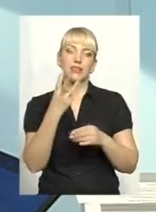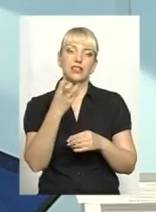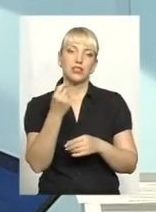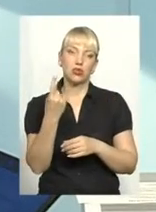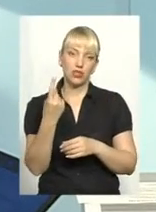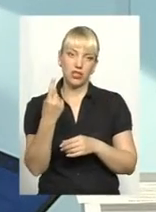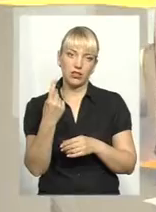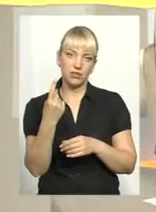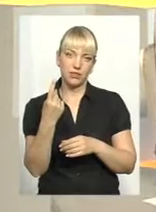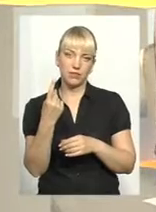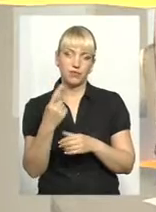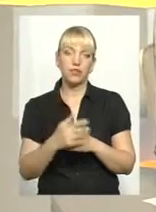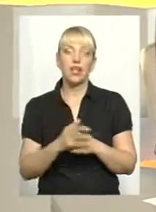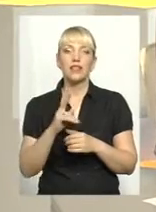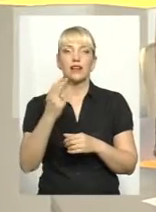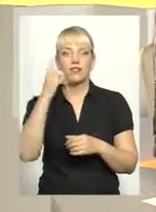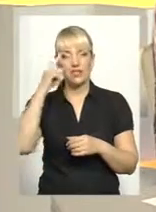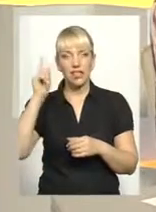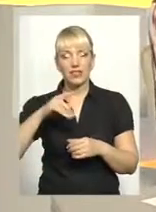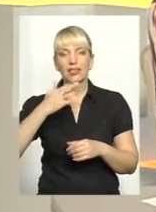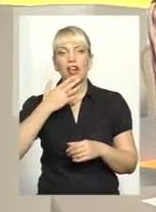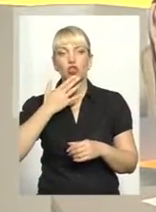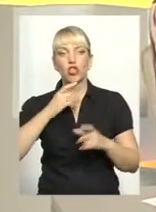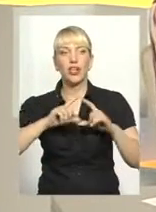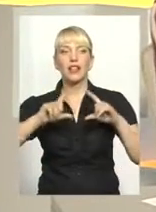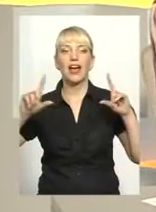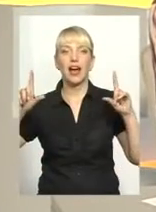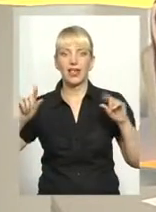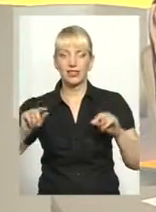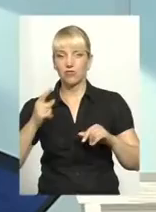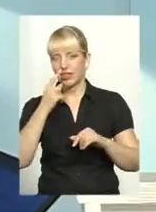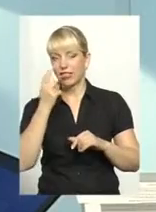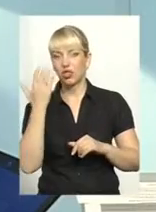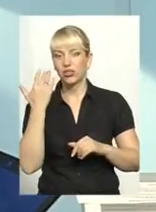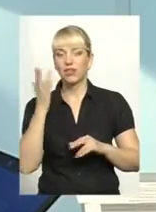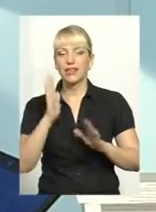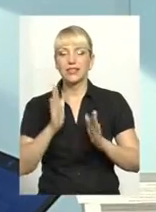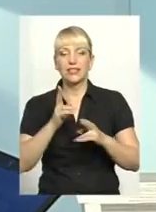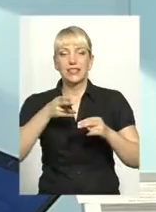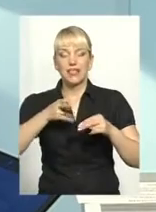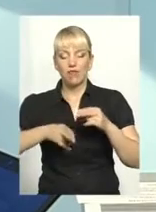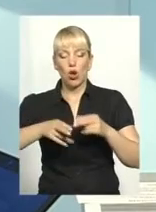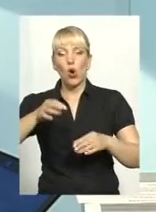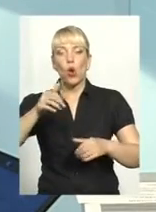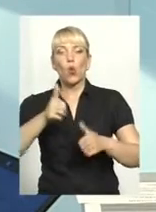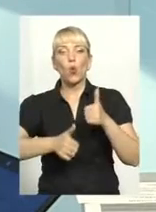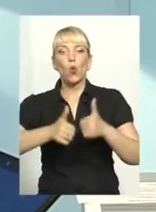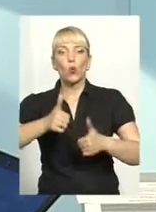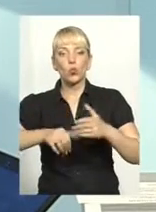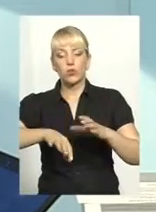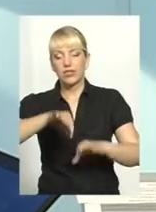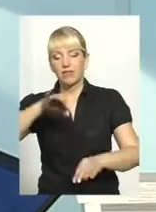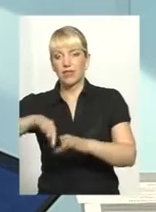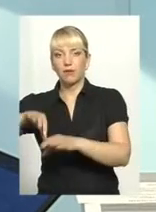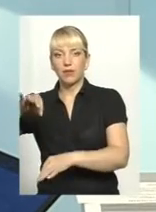Як ви знаєте, Національне агентство нещодавно тільки завершили конкурсний відбір всіх